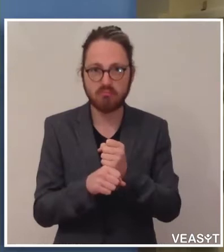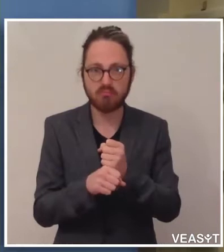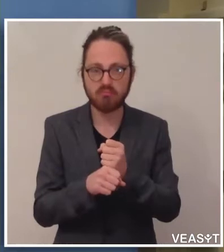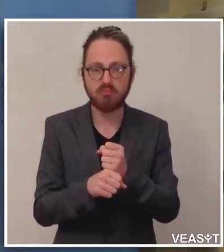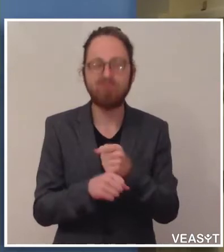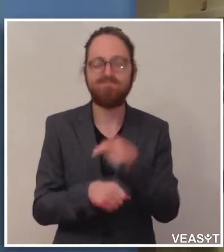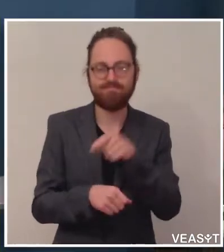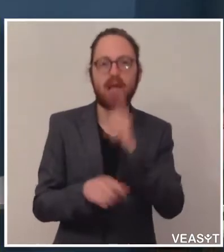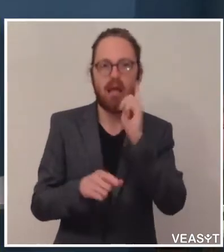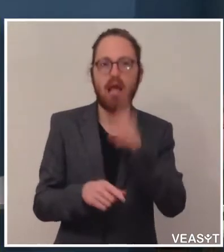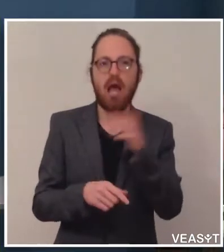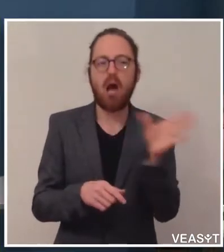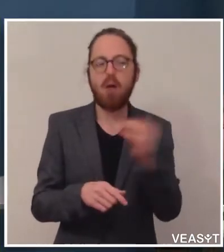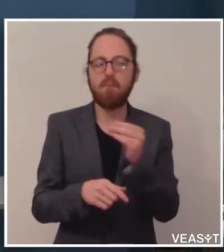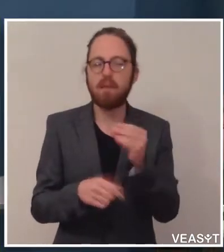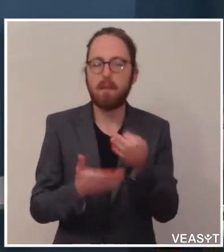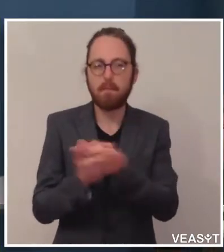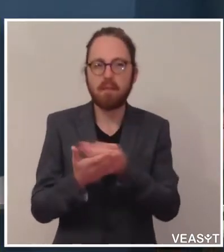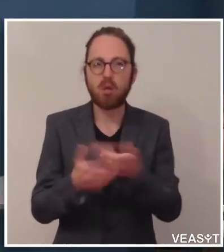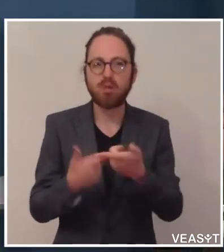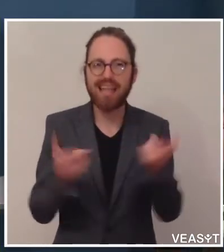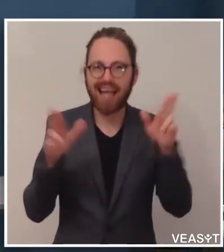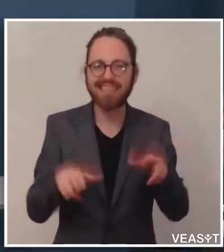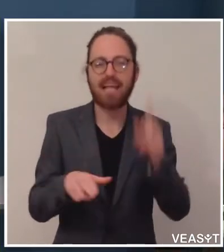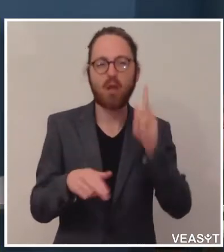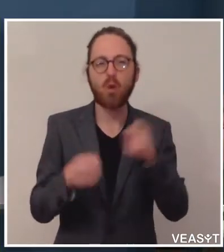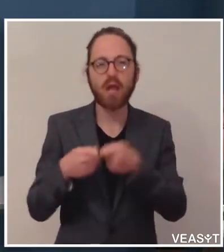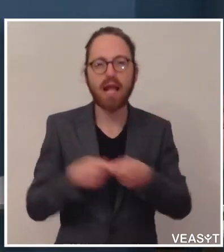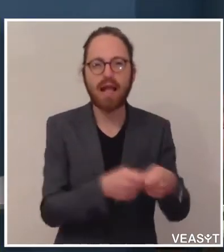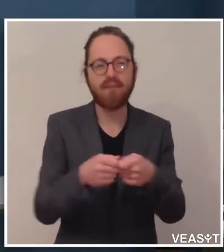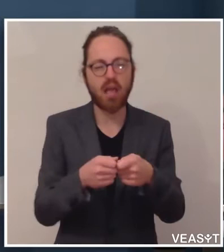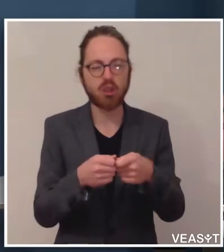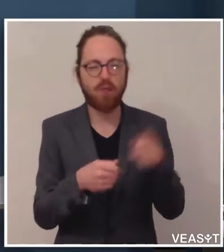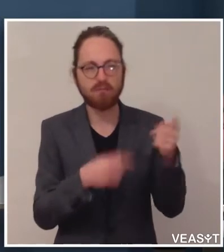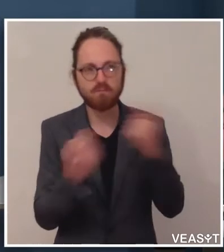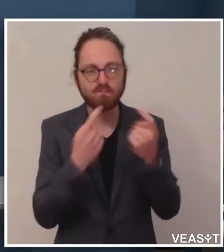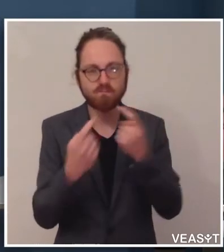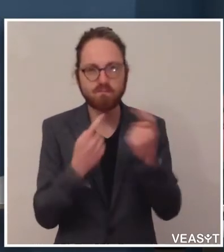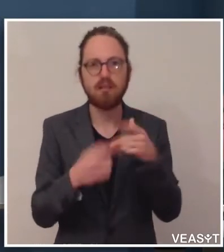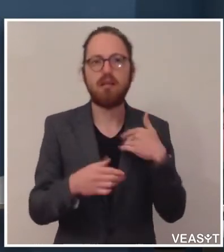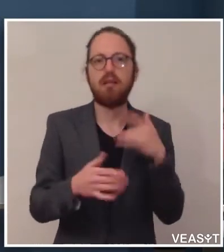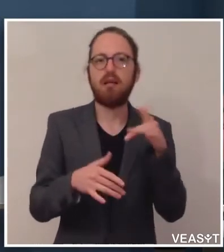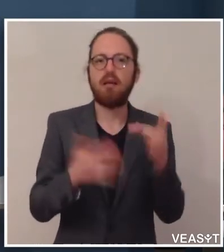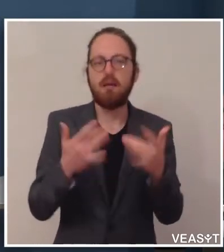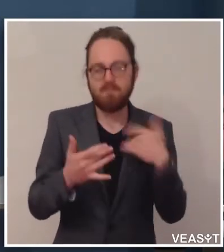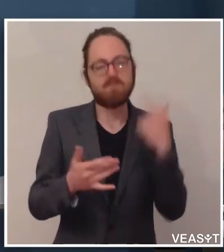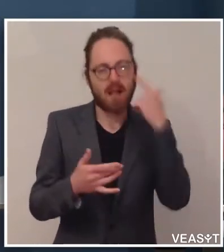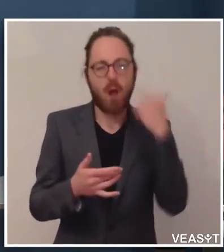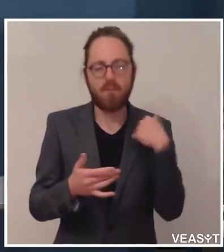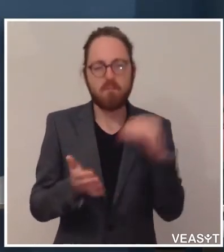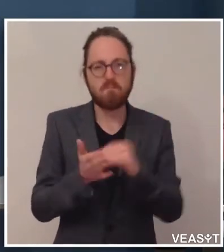den Bildungslandesräten natürlich und den Gewerkschaftsvertretern dann zu diskutieren ist. Ich glaube, wir brauchen diese Unterstützung sehr,